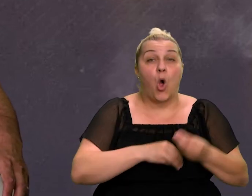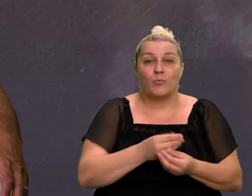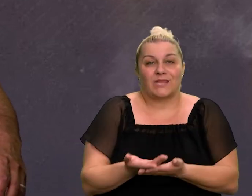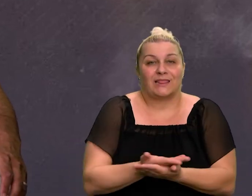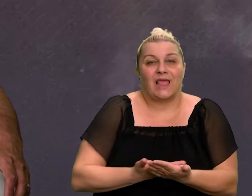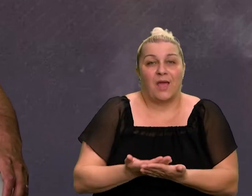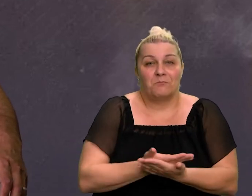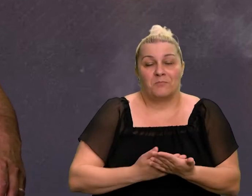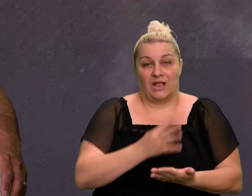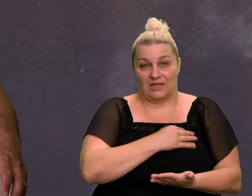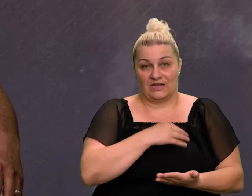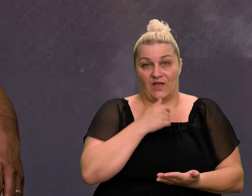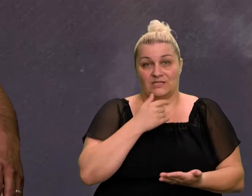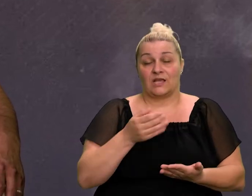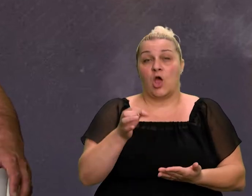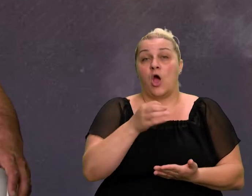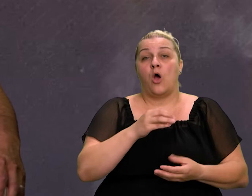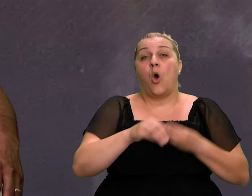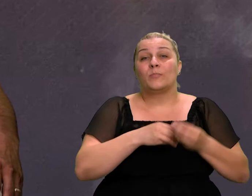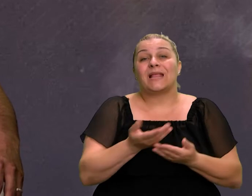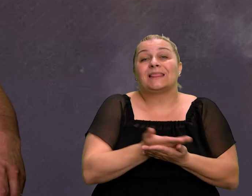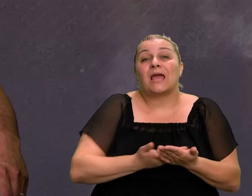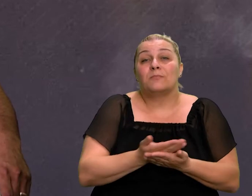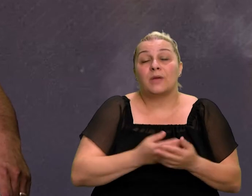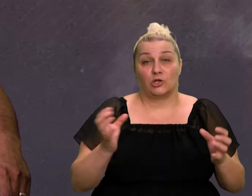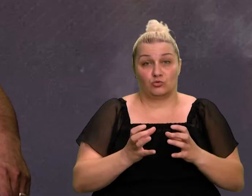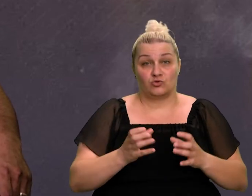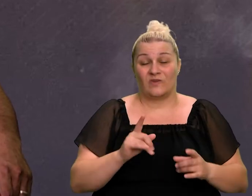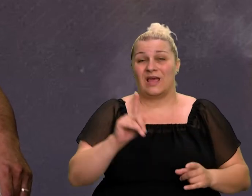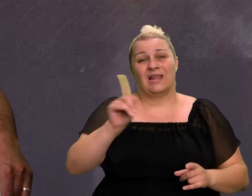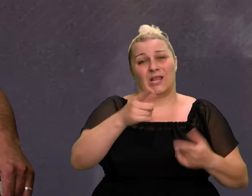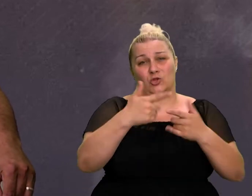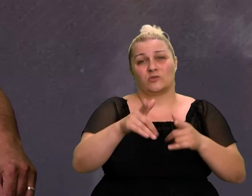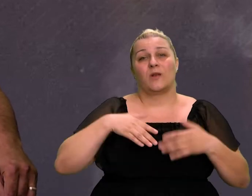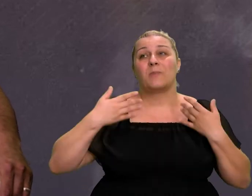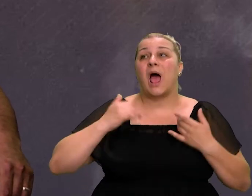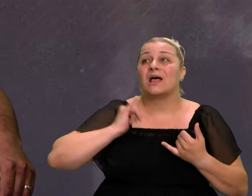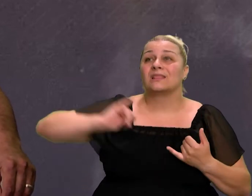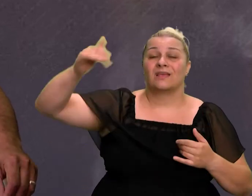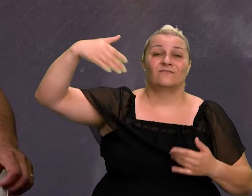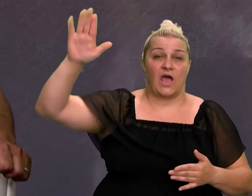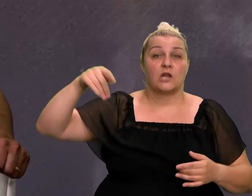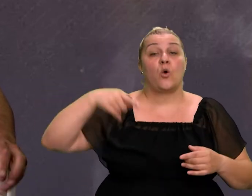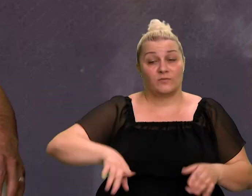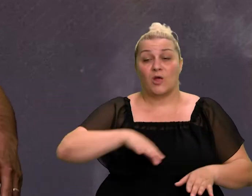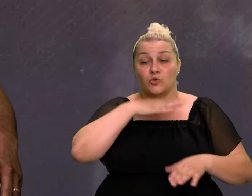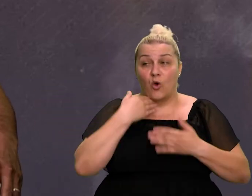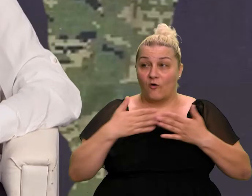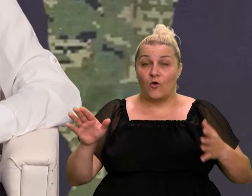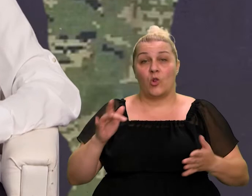i društva, i nemojte dozvoliti da danas ta mladost mora otići, jer ovdje ima mista za sve i ovdje je najbolje.